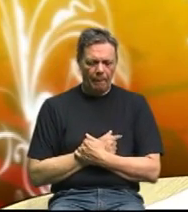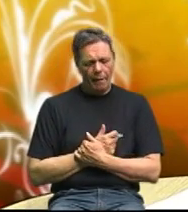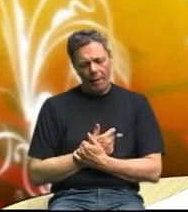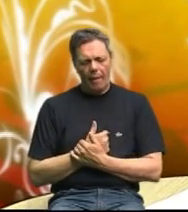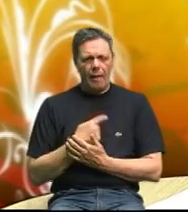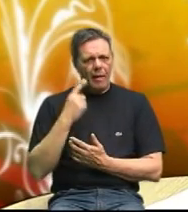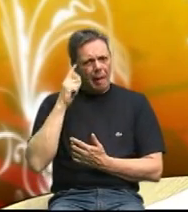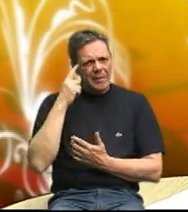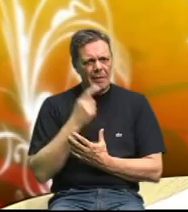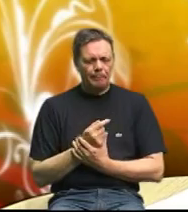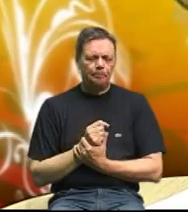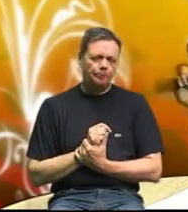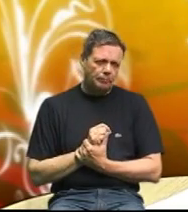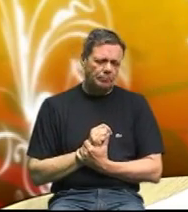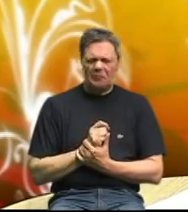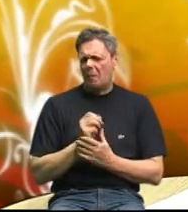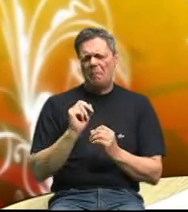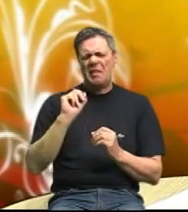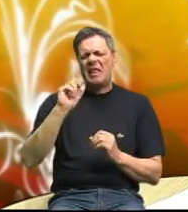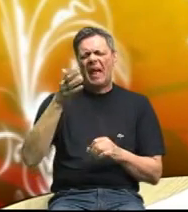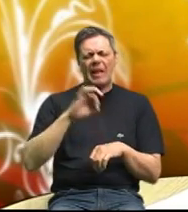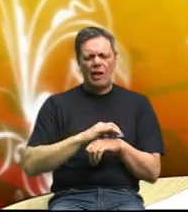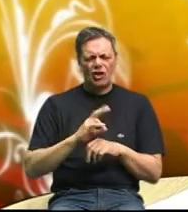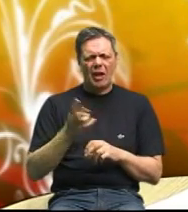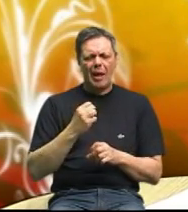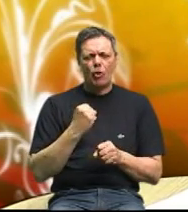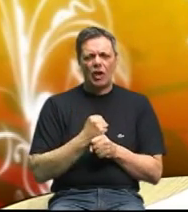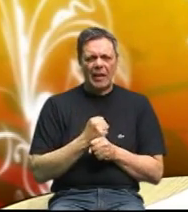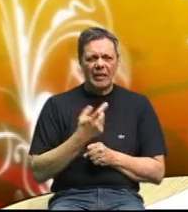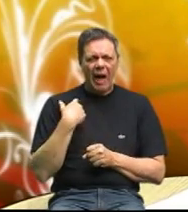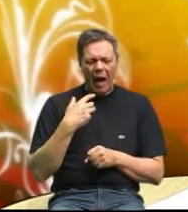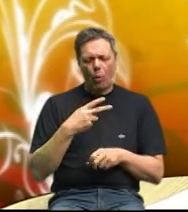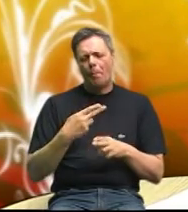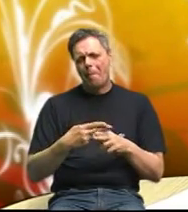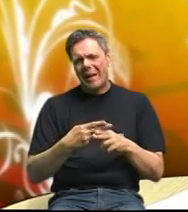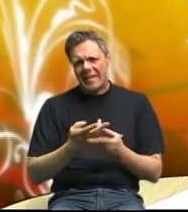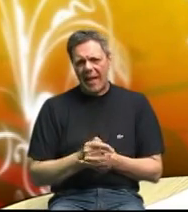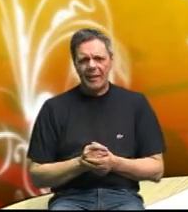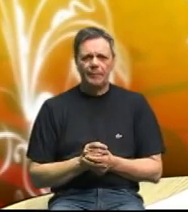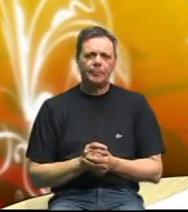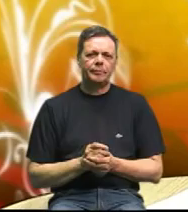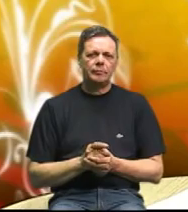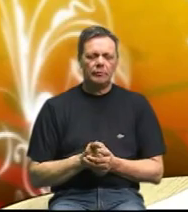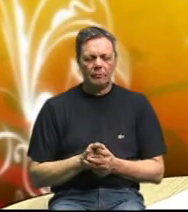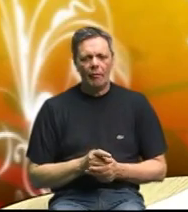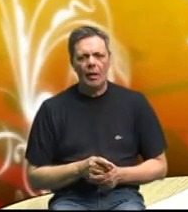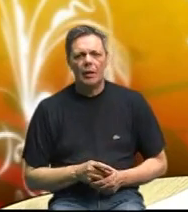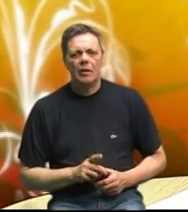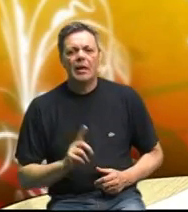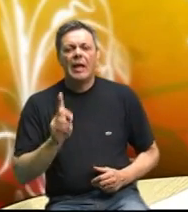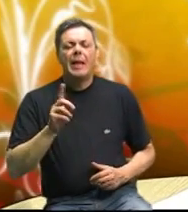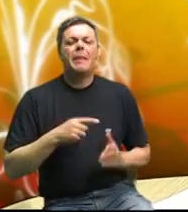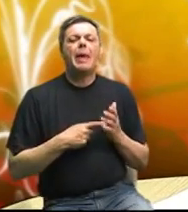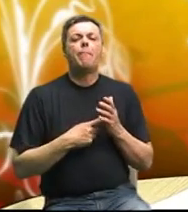da niti vi niti ja niti bilo koji lječnik ne može dajte ako pacijent ili taj korisnik ne